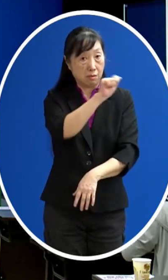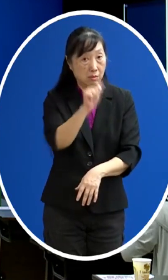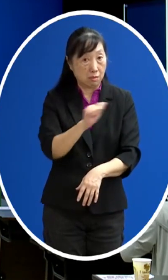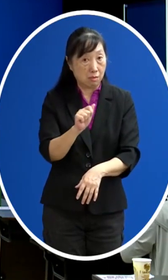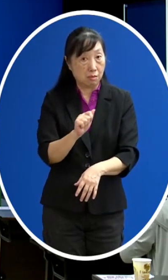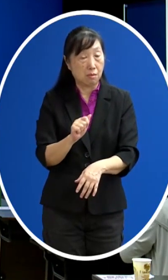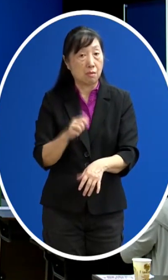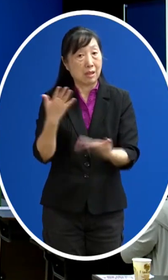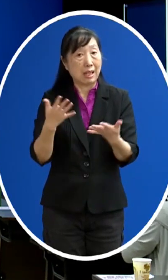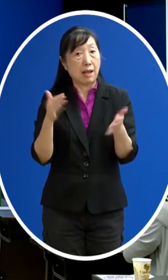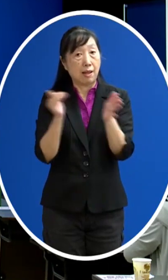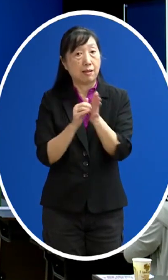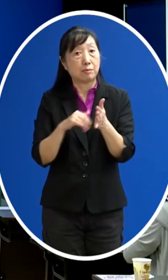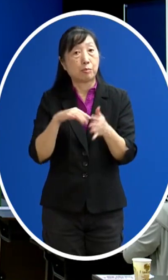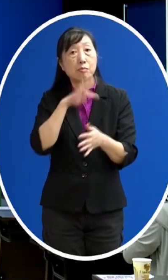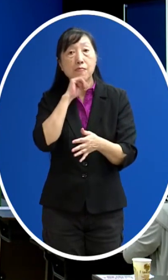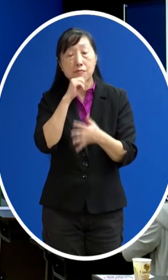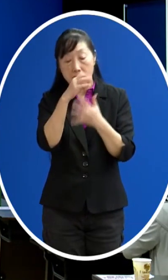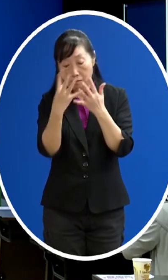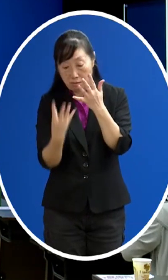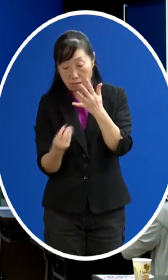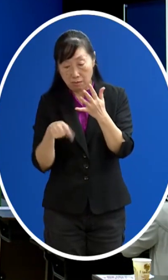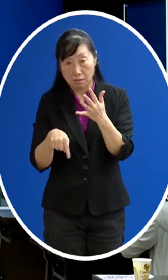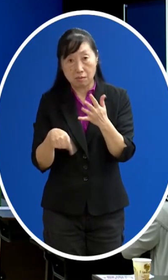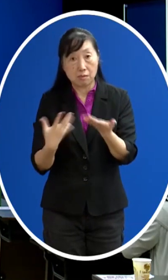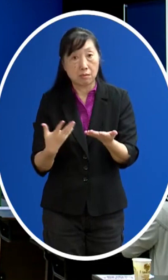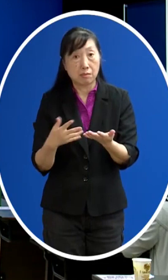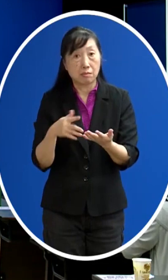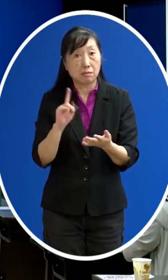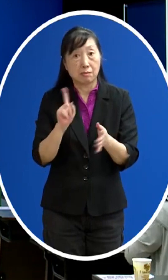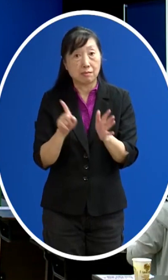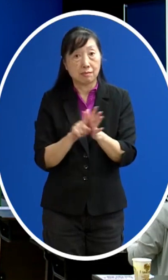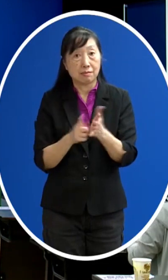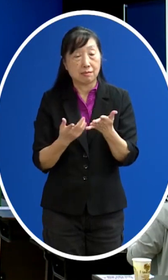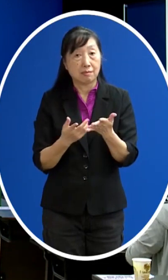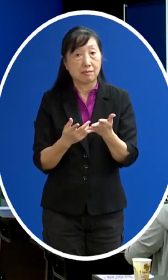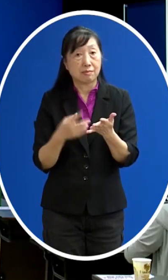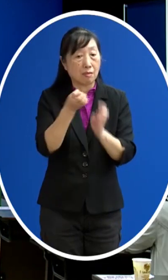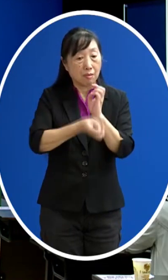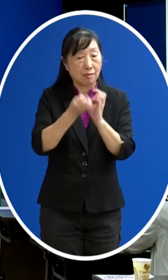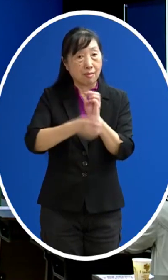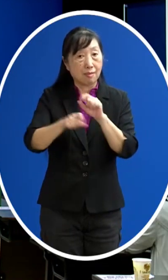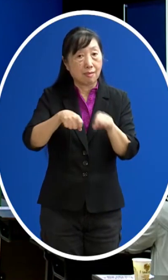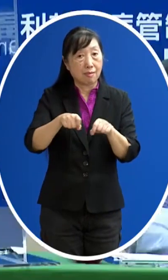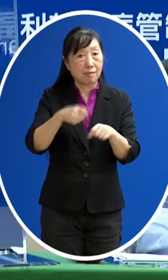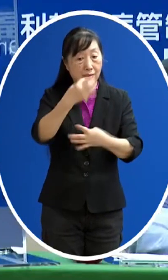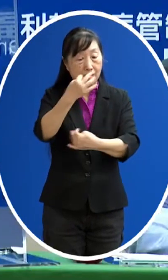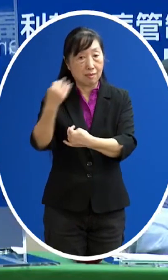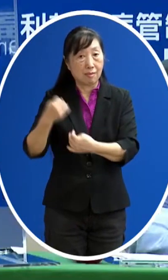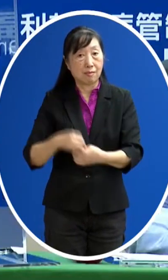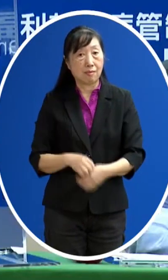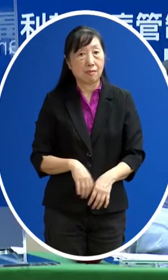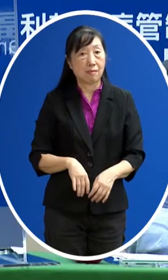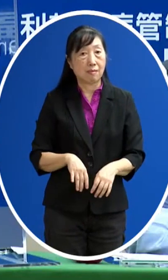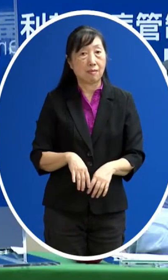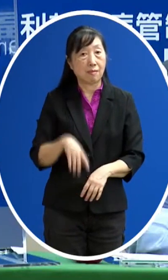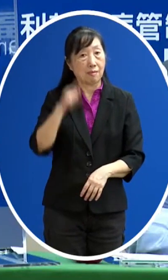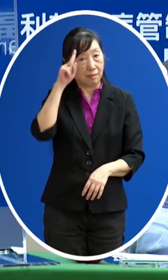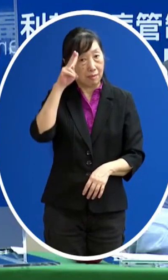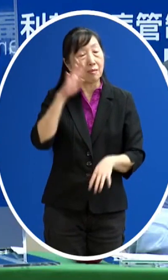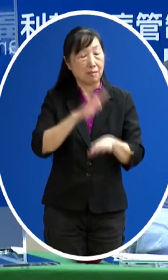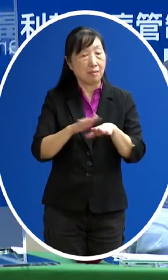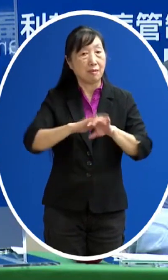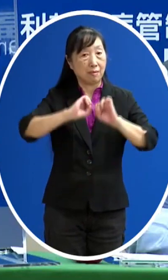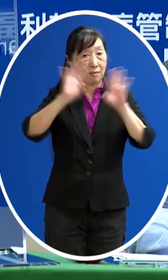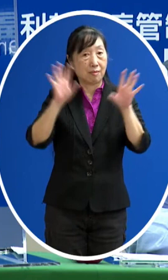會開到什麼年齡層第二劑的人要怎麼處理 這部分有沒有一些比較細的一些進度 謝謝這兩天會跟大家來報告